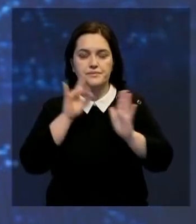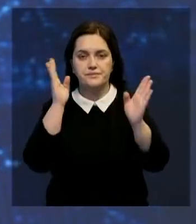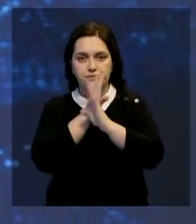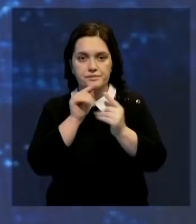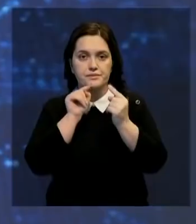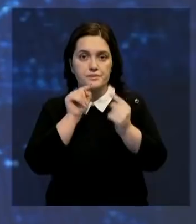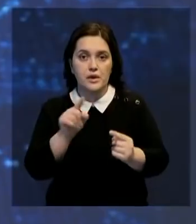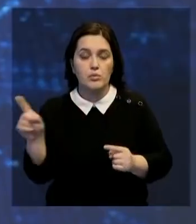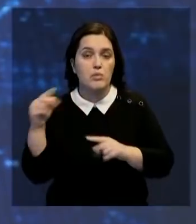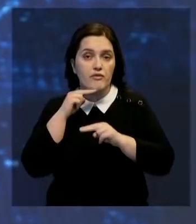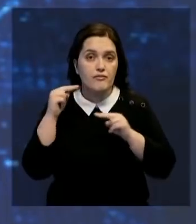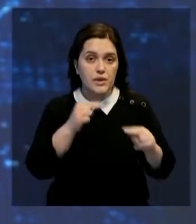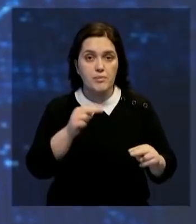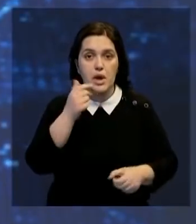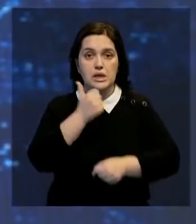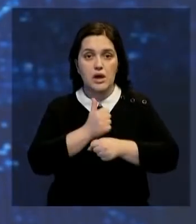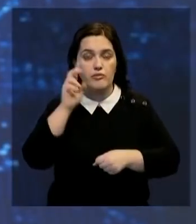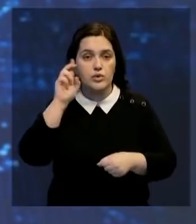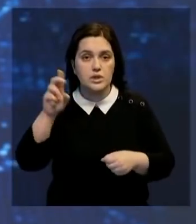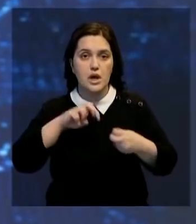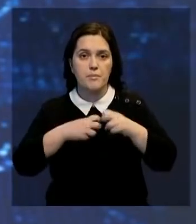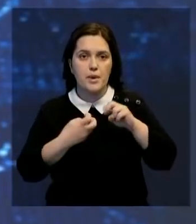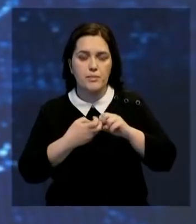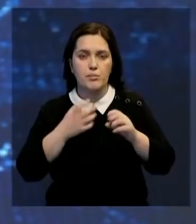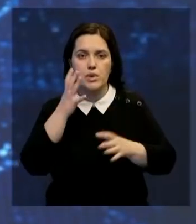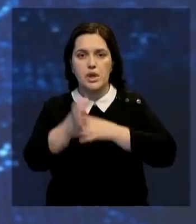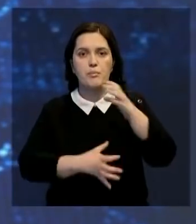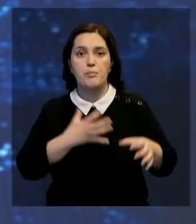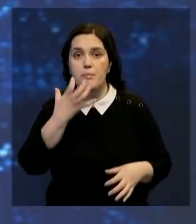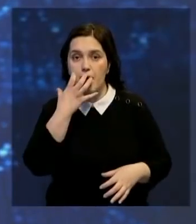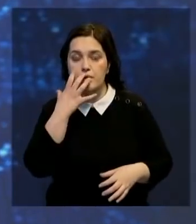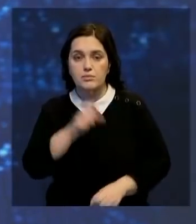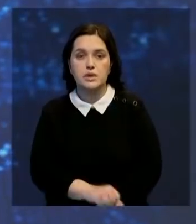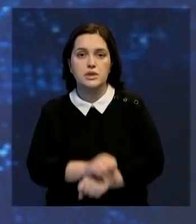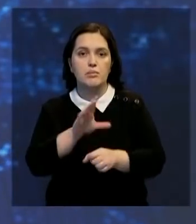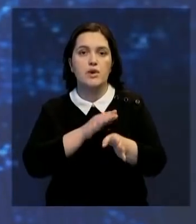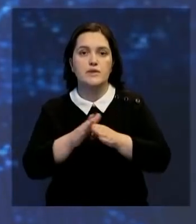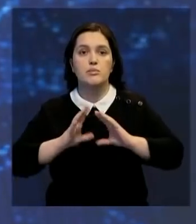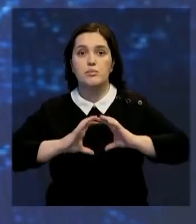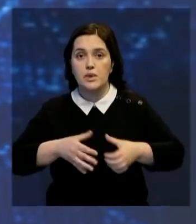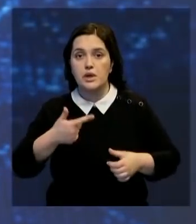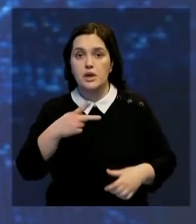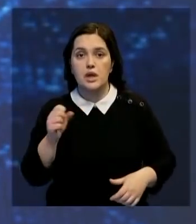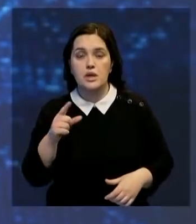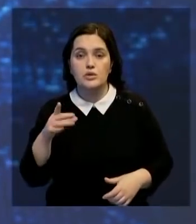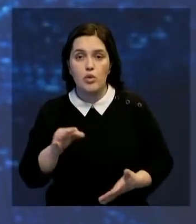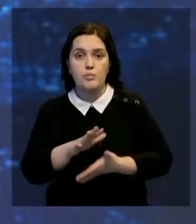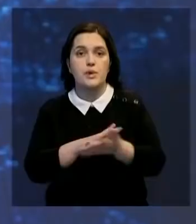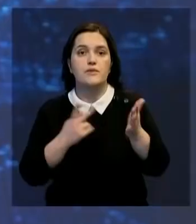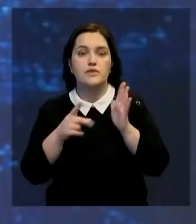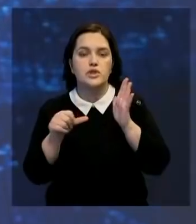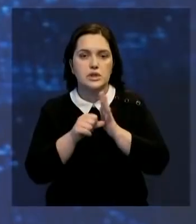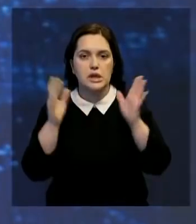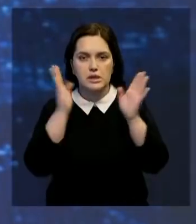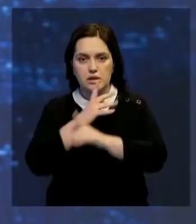обратить внимание глав государств на проблему глобального потепления. Демонстрации проходят по всему миру, в то время как в Глазго продолжается